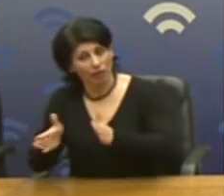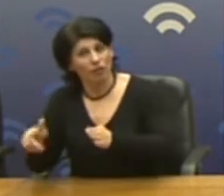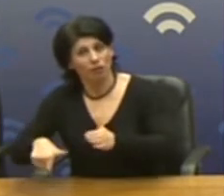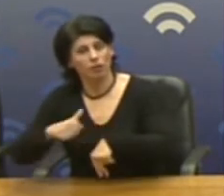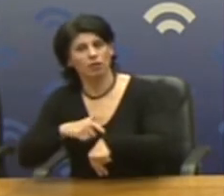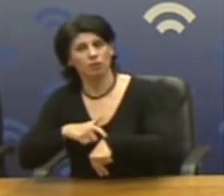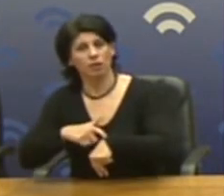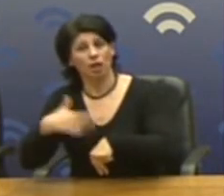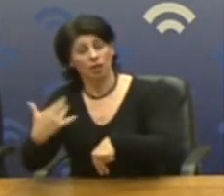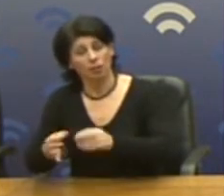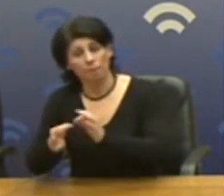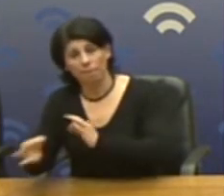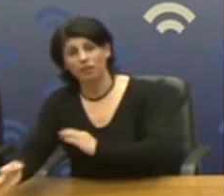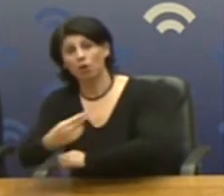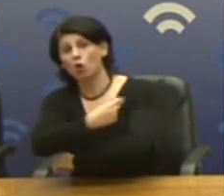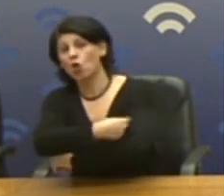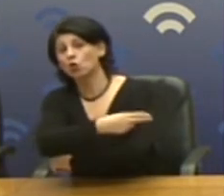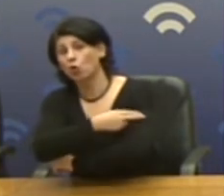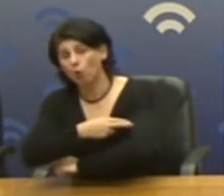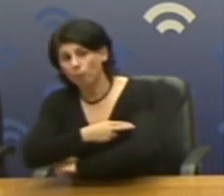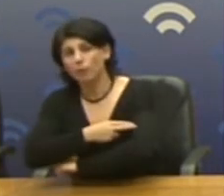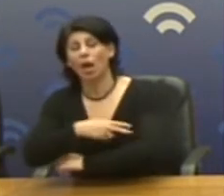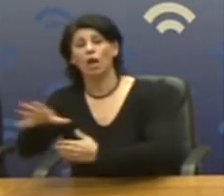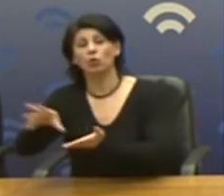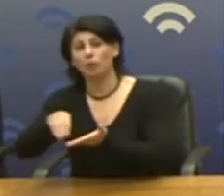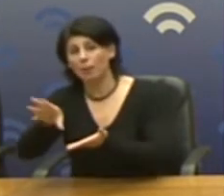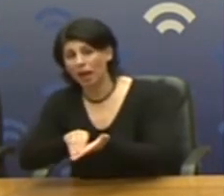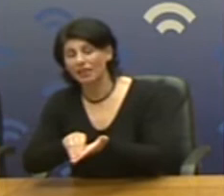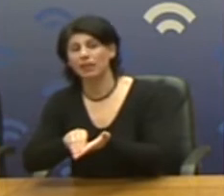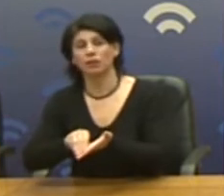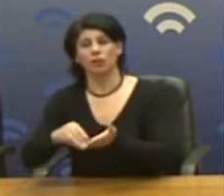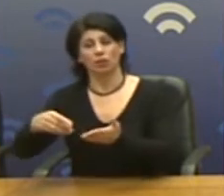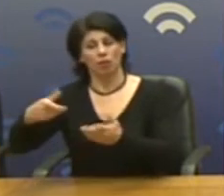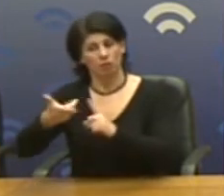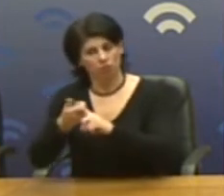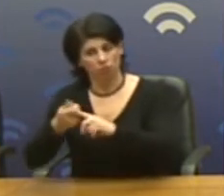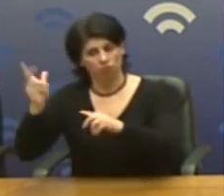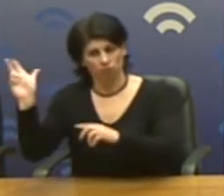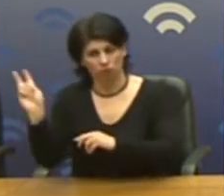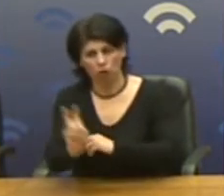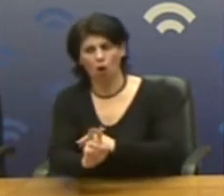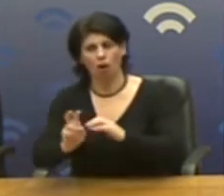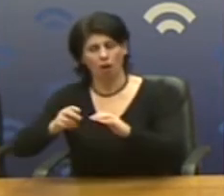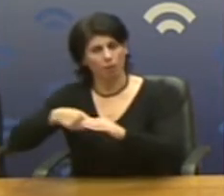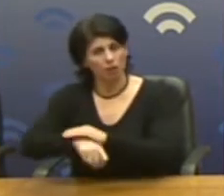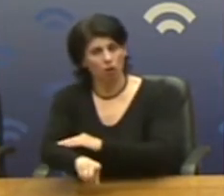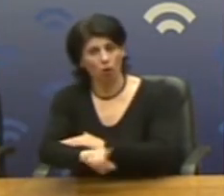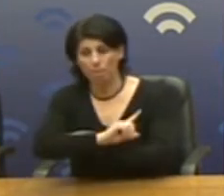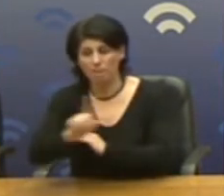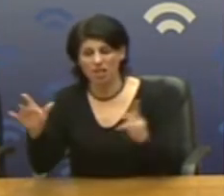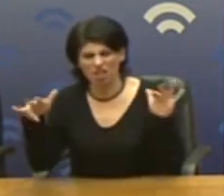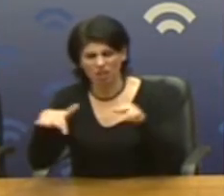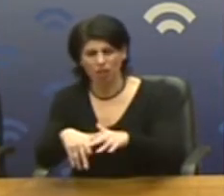Πάρτε μέτρα στα νοσοκομεία, στα σούπερ μάρκετ στα μέσα μαζικής μεταφοράς για να αποτραπεί ο συνοστισμός